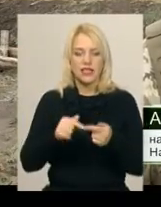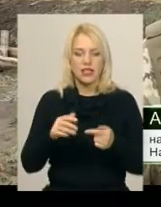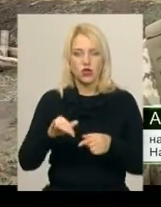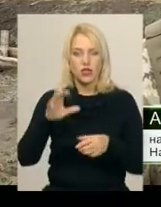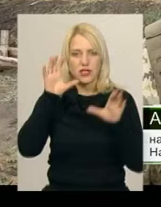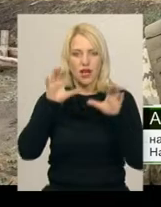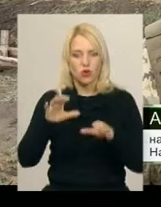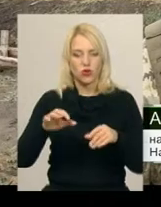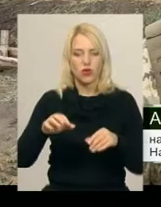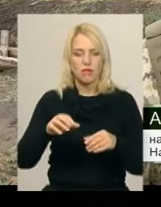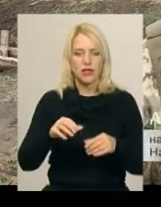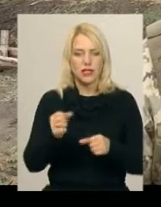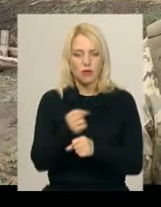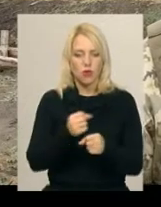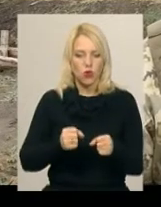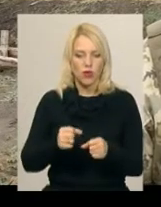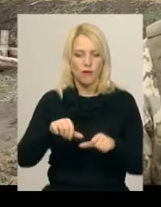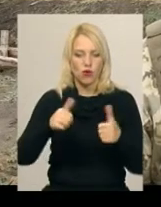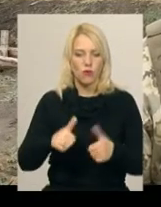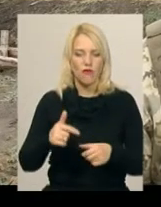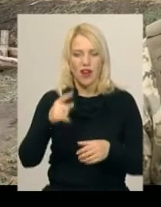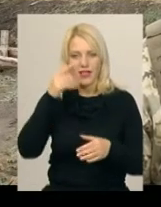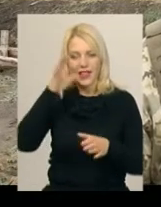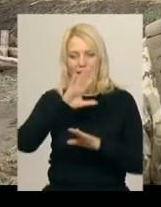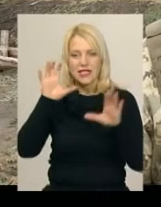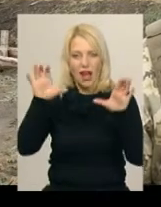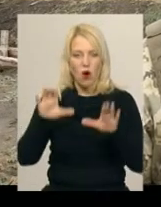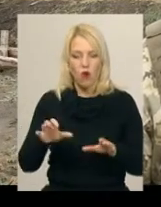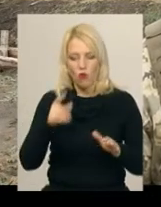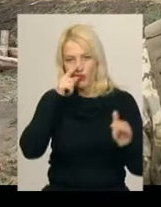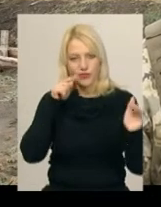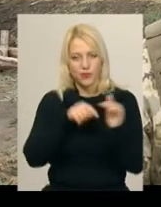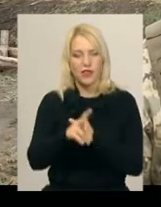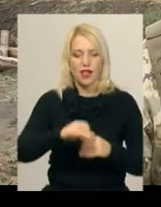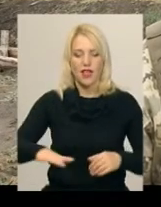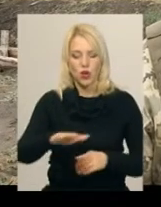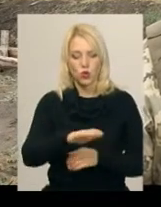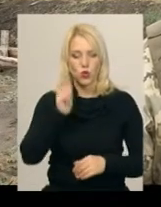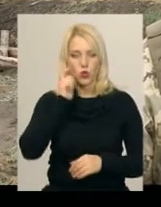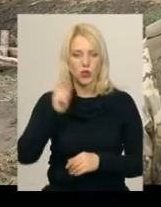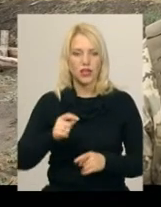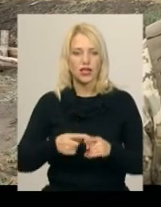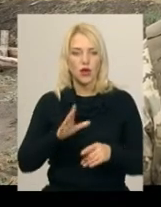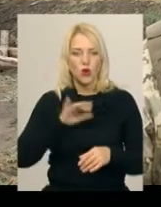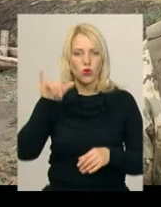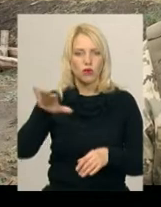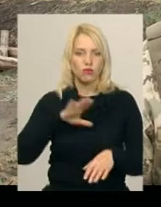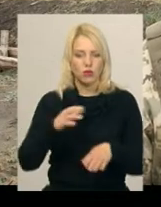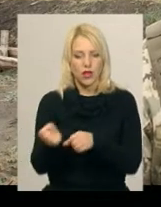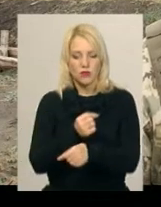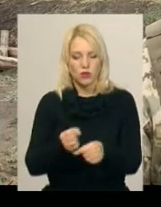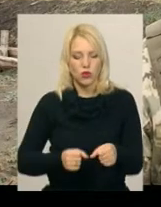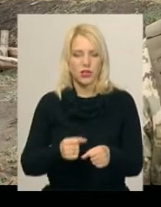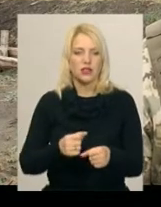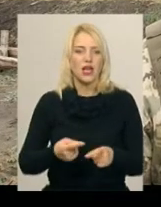формування, яке здійснювало спробу проникнення території України. Воно було озброєно як стрілецькою, так і груповою зброєю за підтримки бронетехніки.